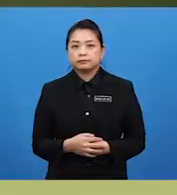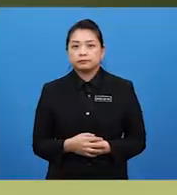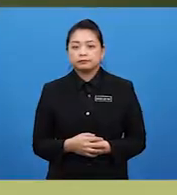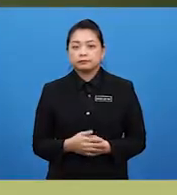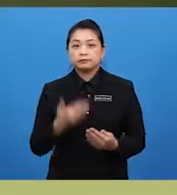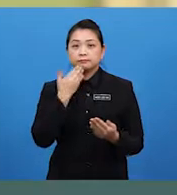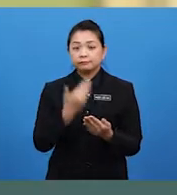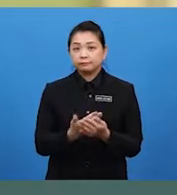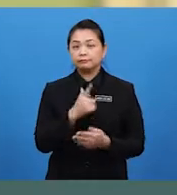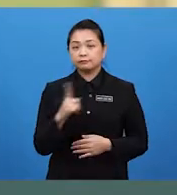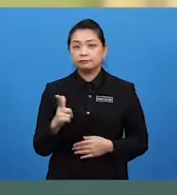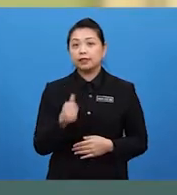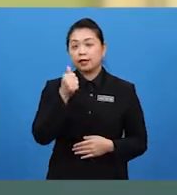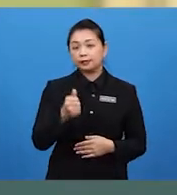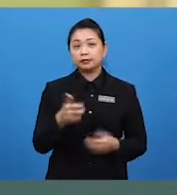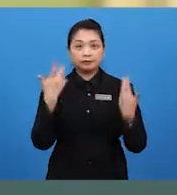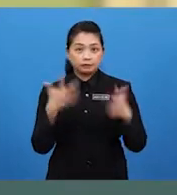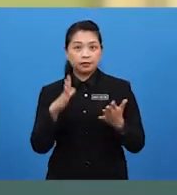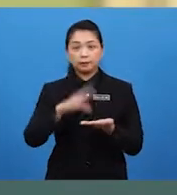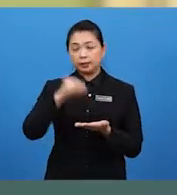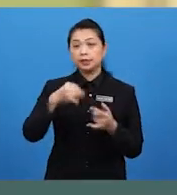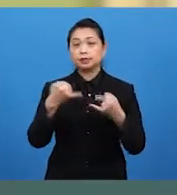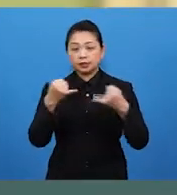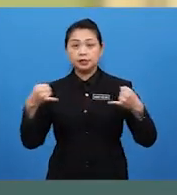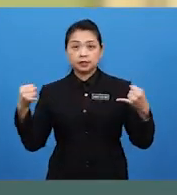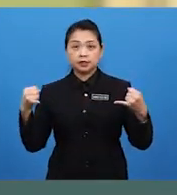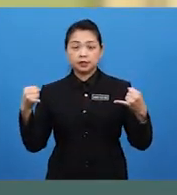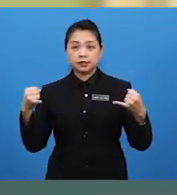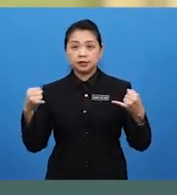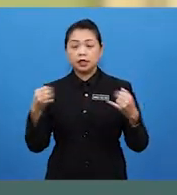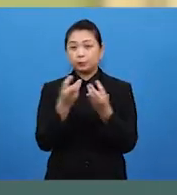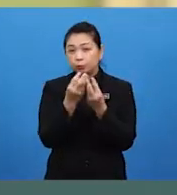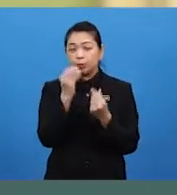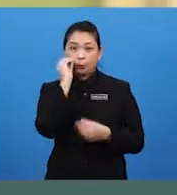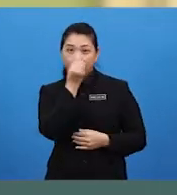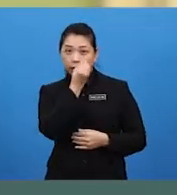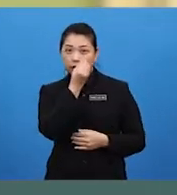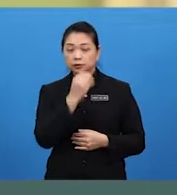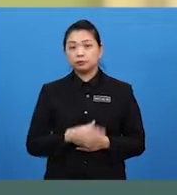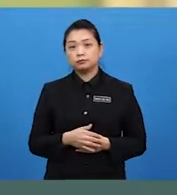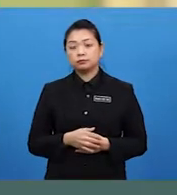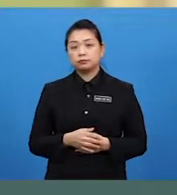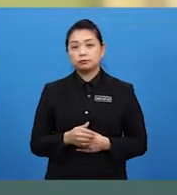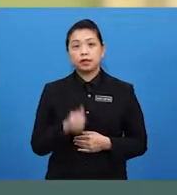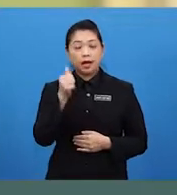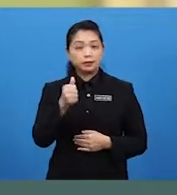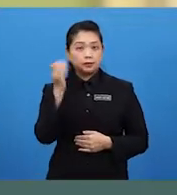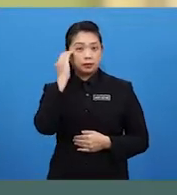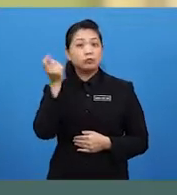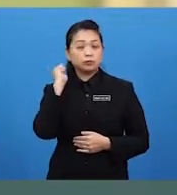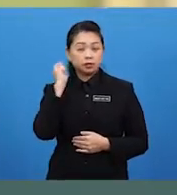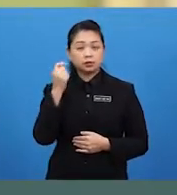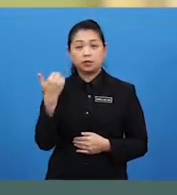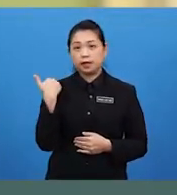Baiklah, anda telah pelajari jenis-jenis pendubungan. Pendubungan yang telah anda ketahui sebentar tadi